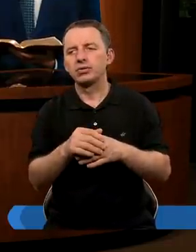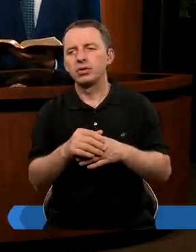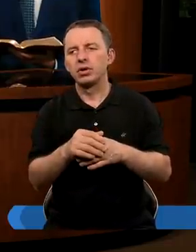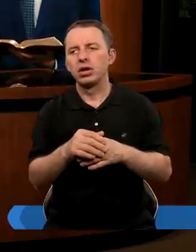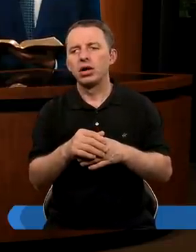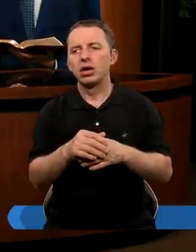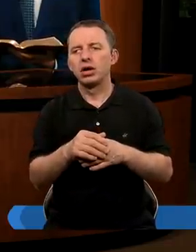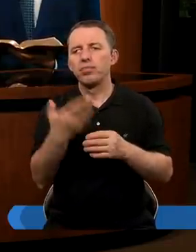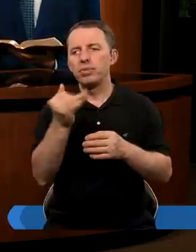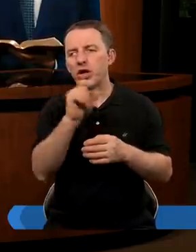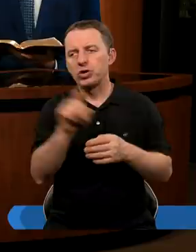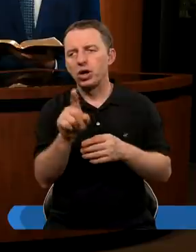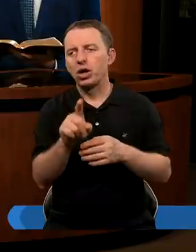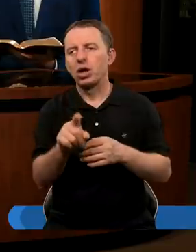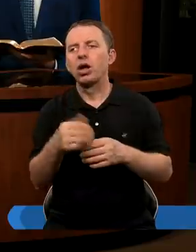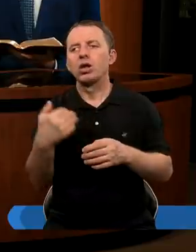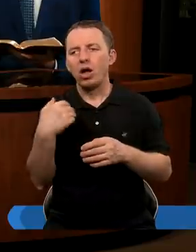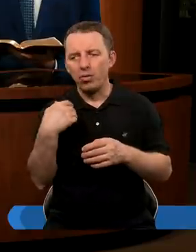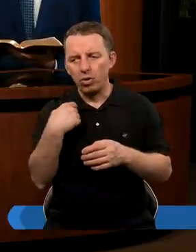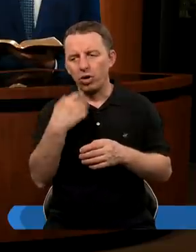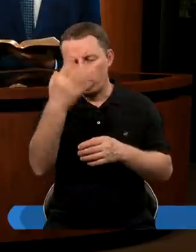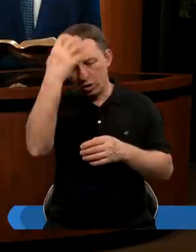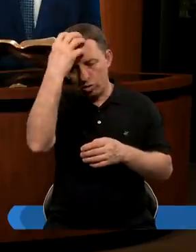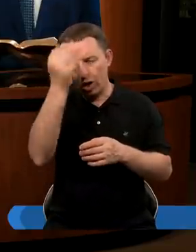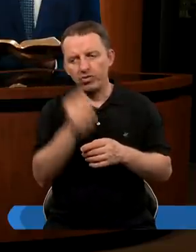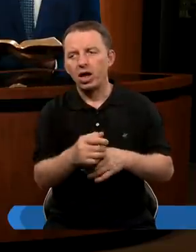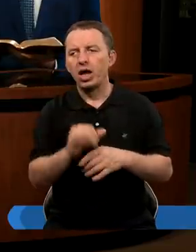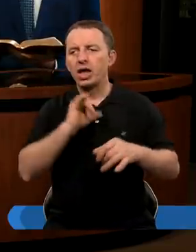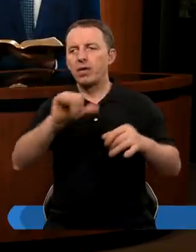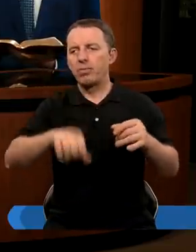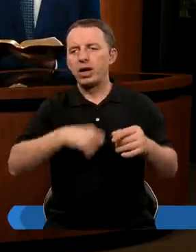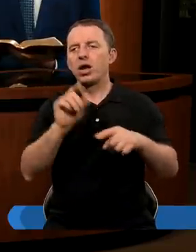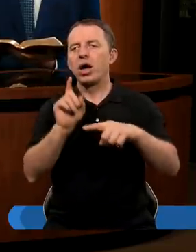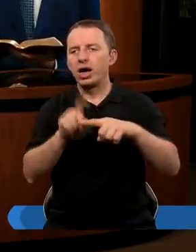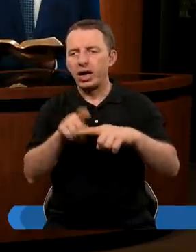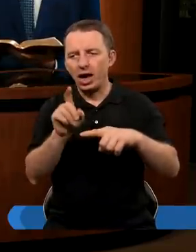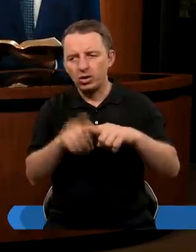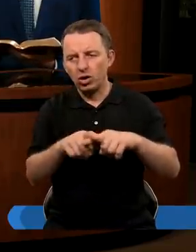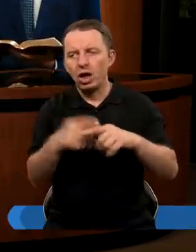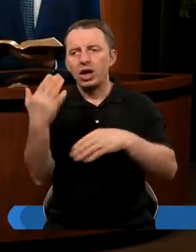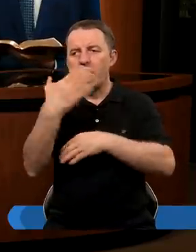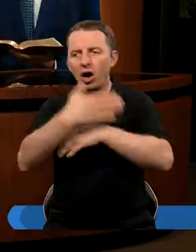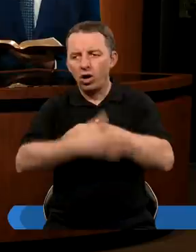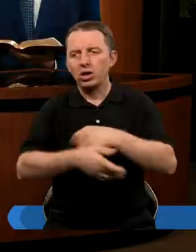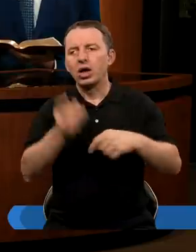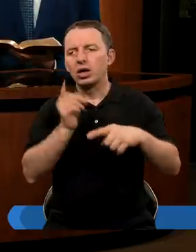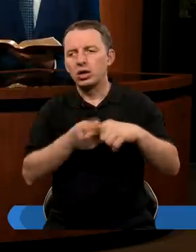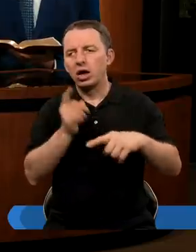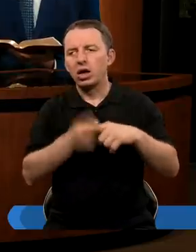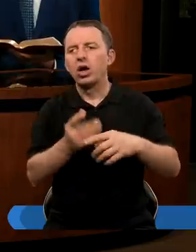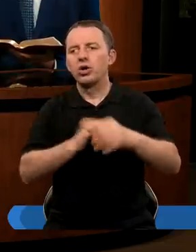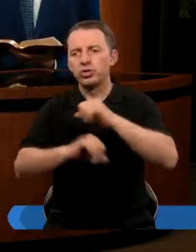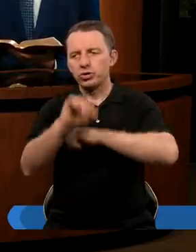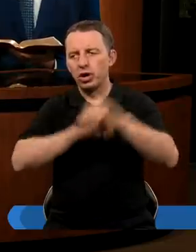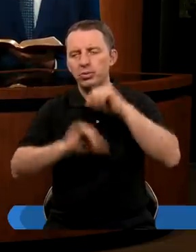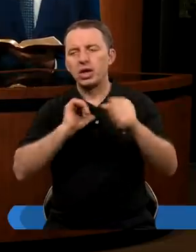dalej miedź to było królestwo, czyli imperium greckie, a na końcu żelazo to jest